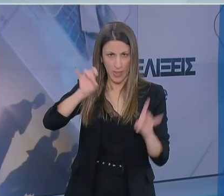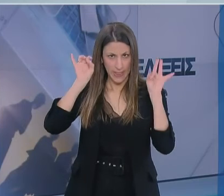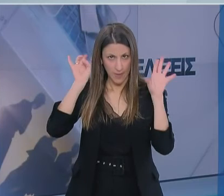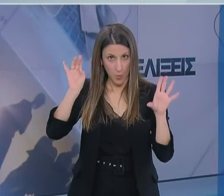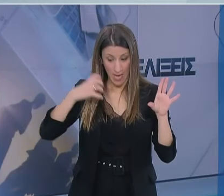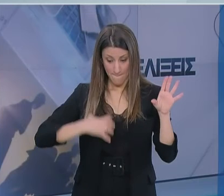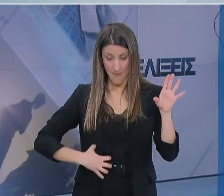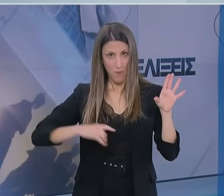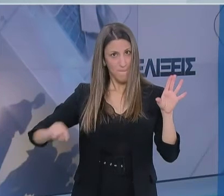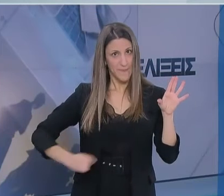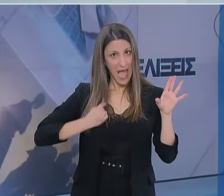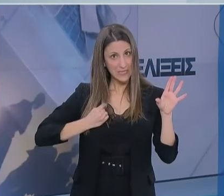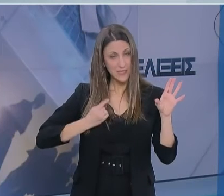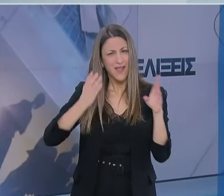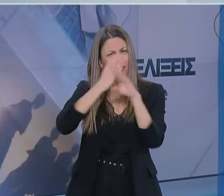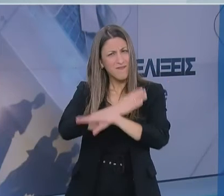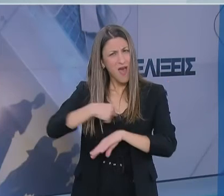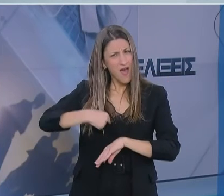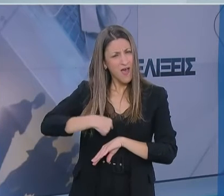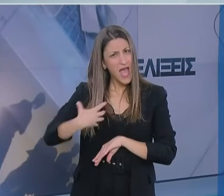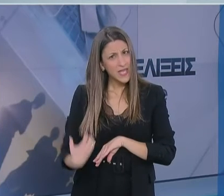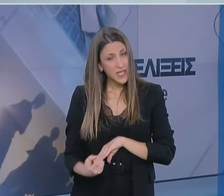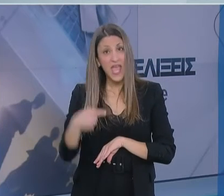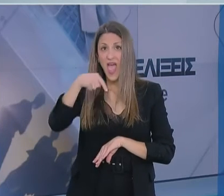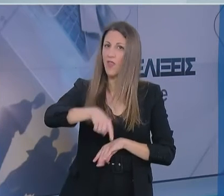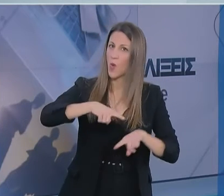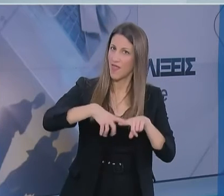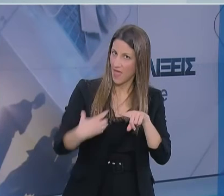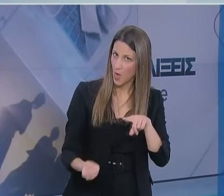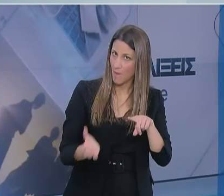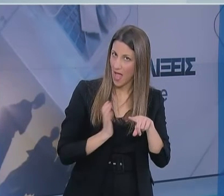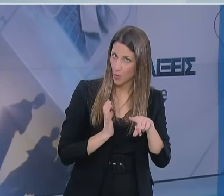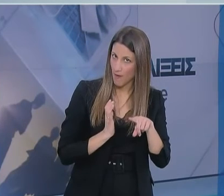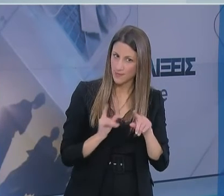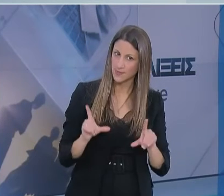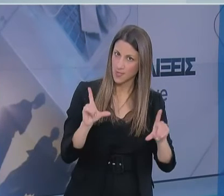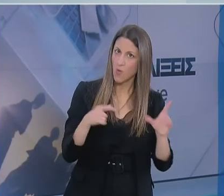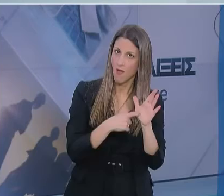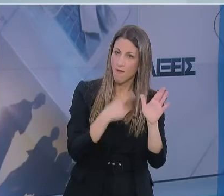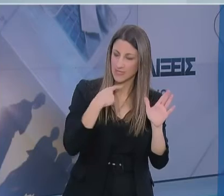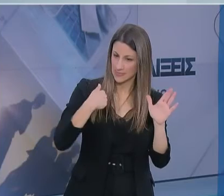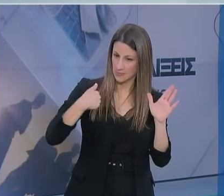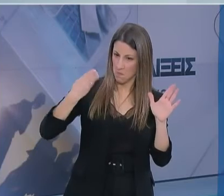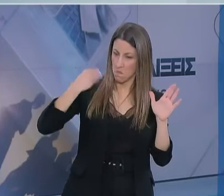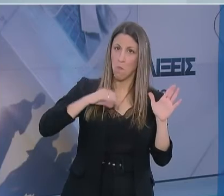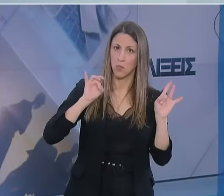και τους πνευμονές τους. Έχετε συναντήσει Έλληνες ασθενείς ασυμπτωματικούς με παρόμοια εικόνα βλάβες στους πνευμονές.